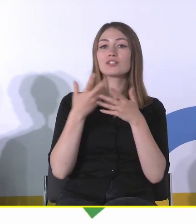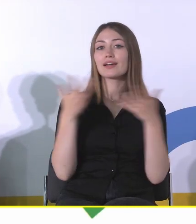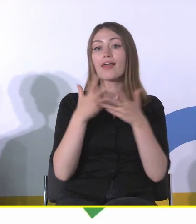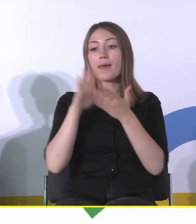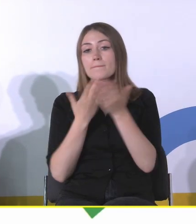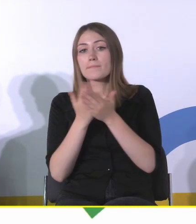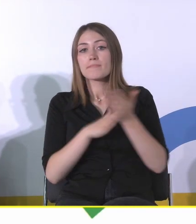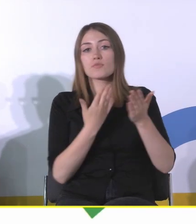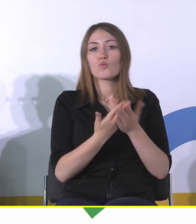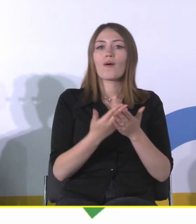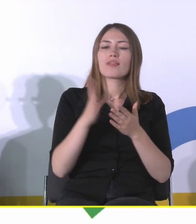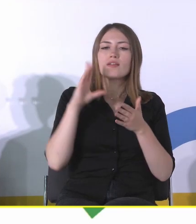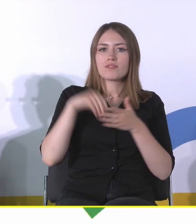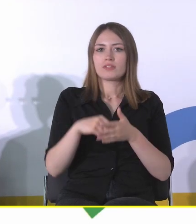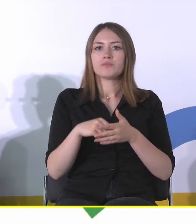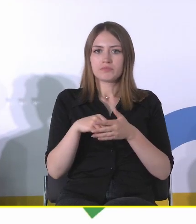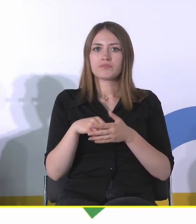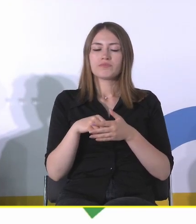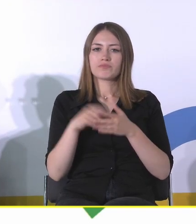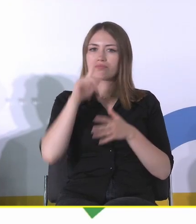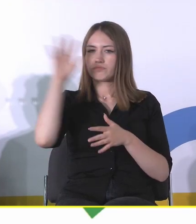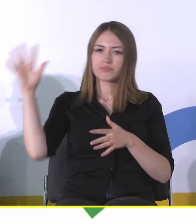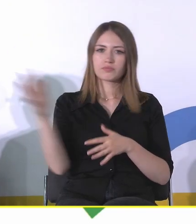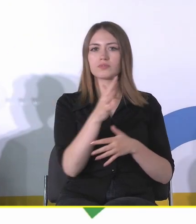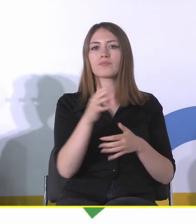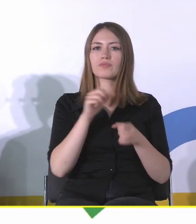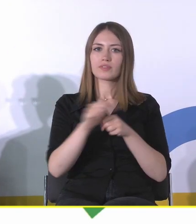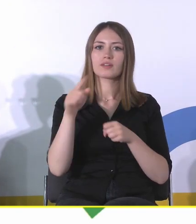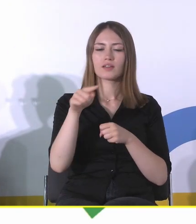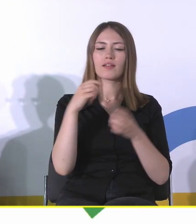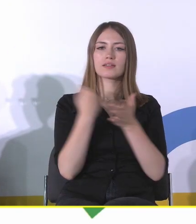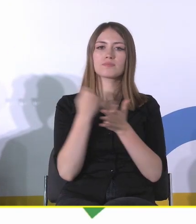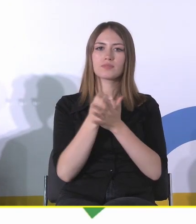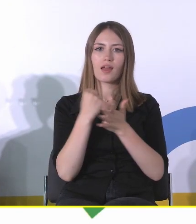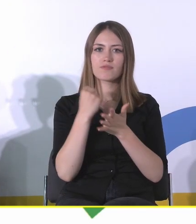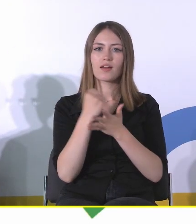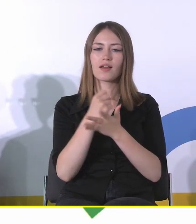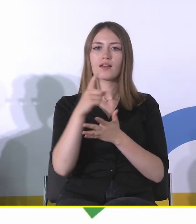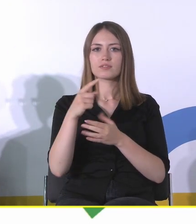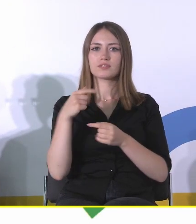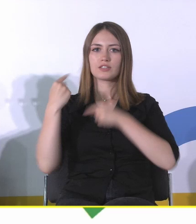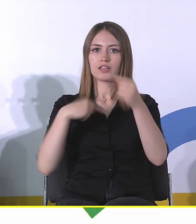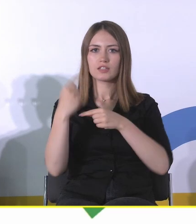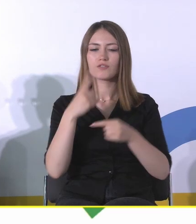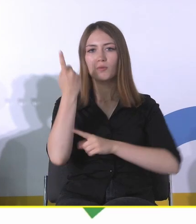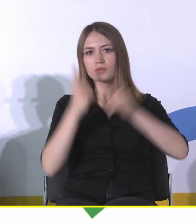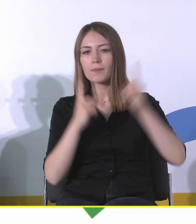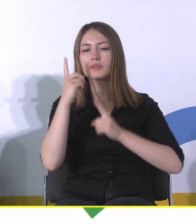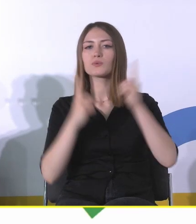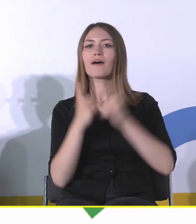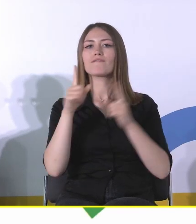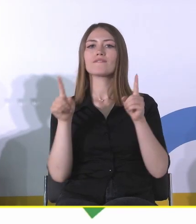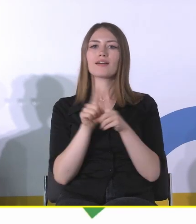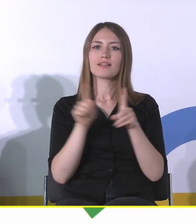odniesienie do bardzo różnych przykładów, bardzo wiele jest o dziedzictwie przemysłowym, zespołach rezydencjonalnych, miastach historycznych i tak dalej, różnych publikacji,